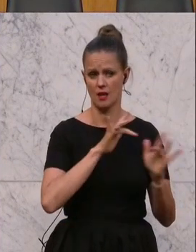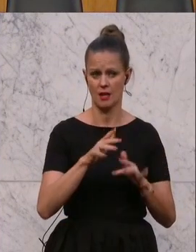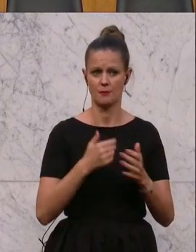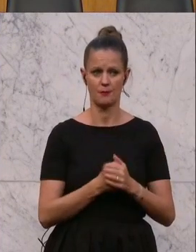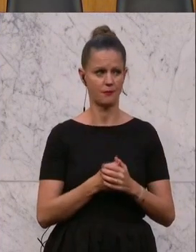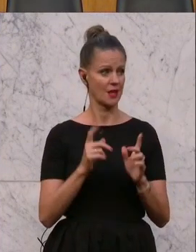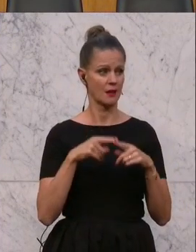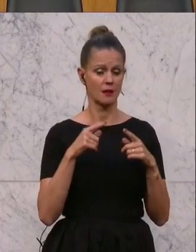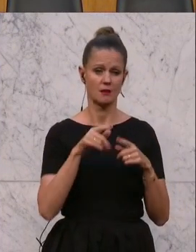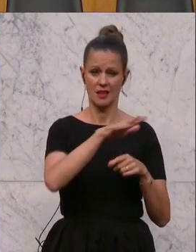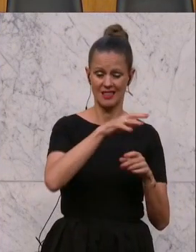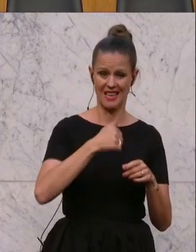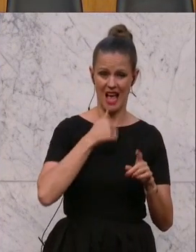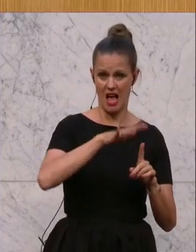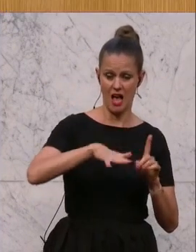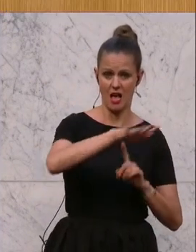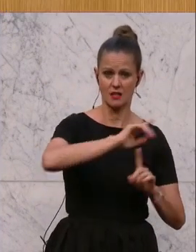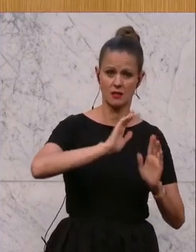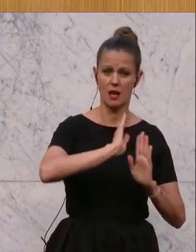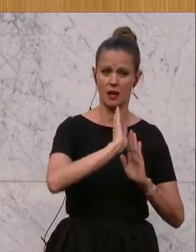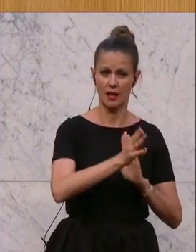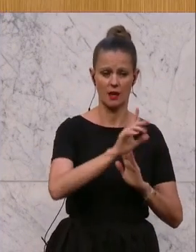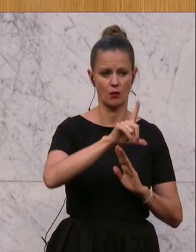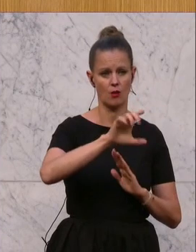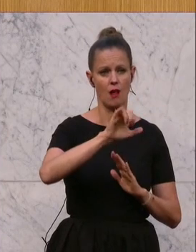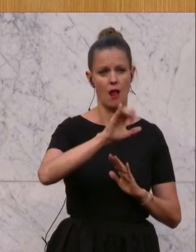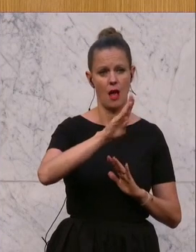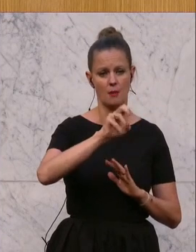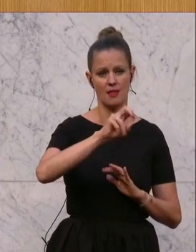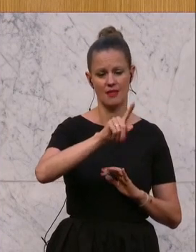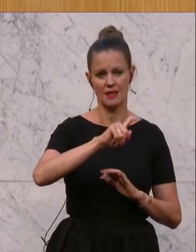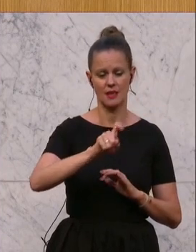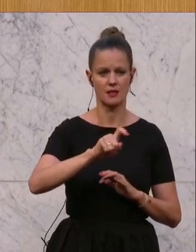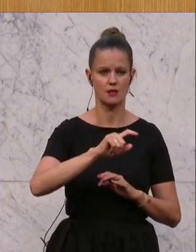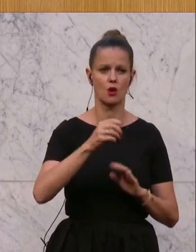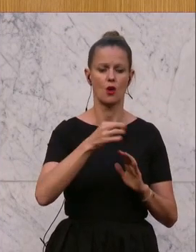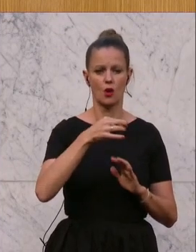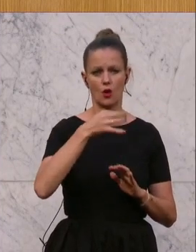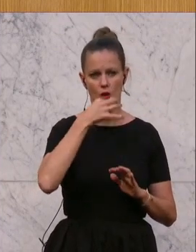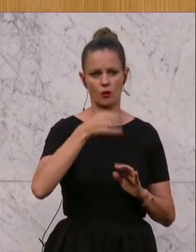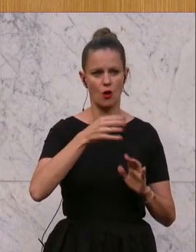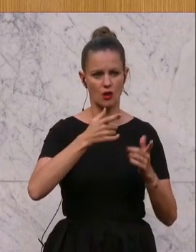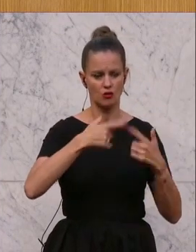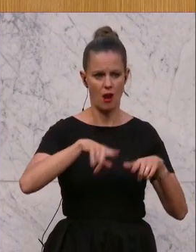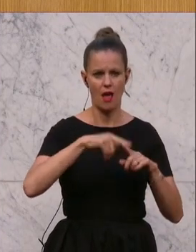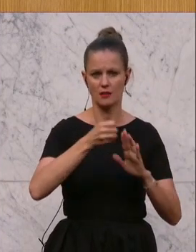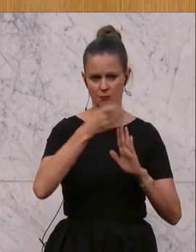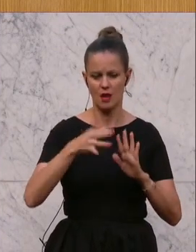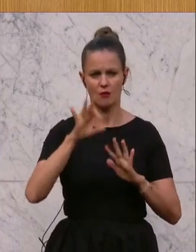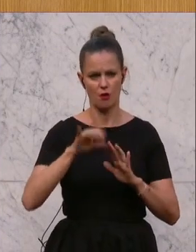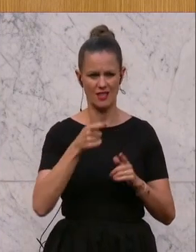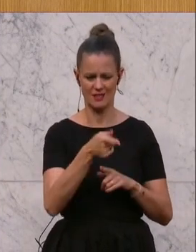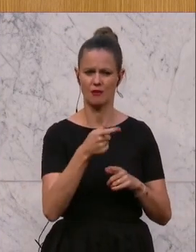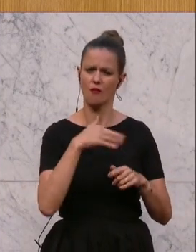diesem Raum um Graz herum und Richtung Leibniz, Richtung Deutschlandsberg, Richtung Volzberg hat sich in den letzten Jahren ja vieles Neues entwickelt.